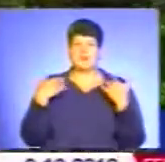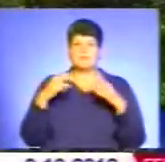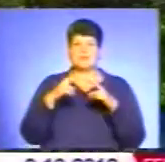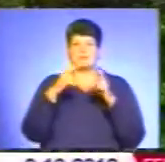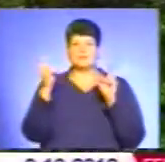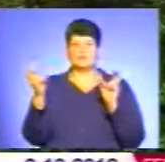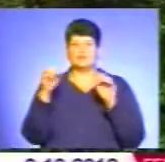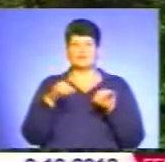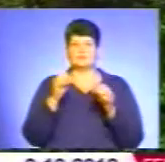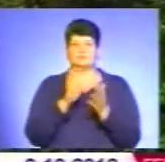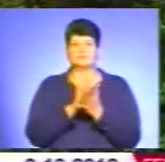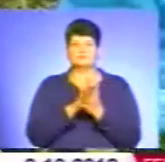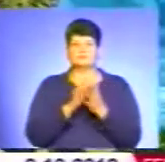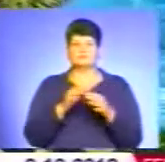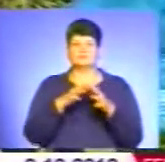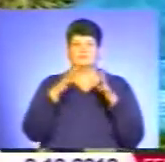результат їх відпочинку.